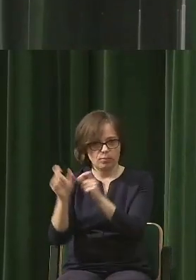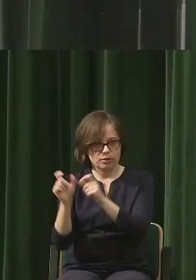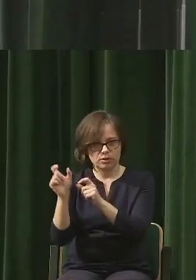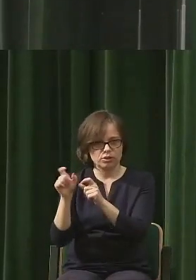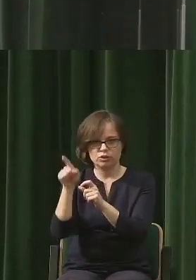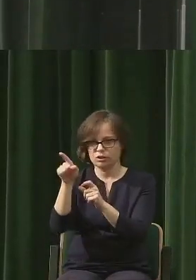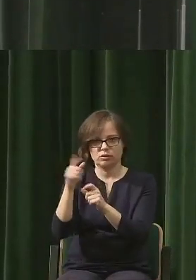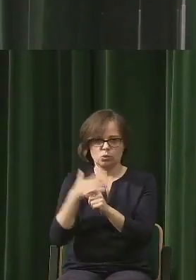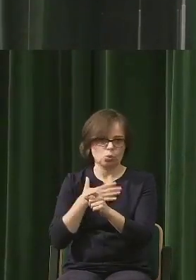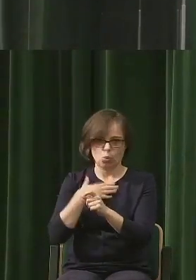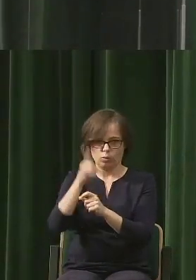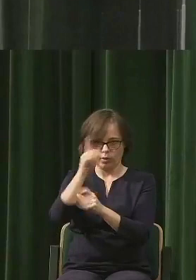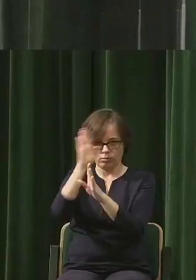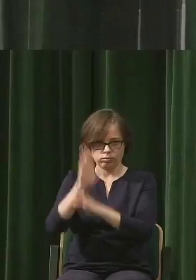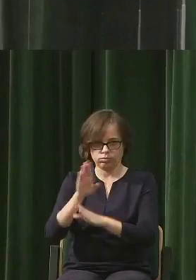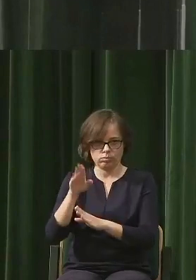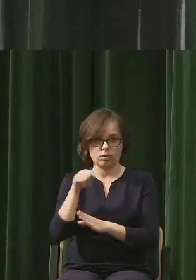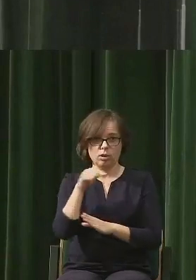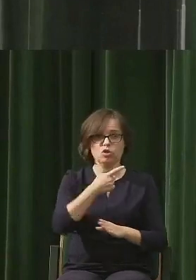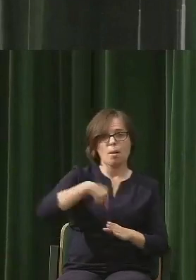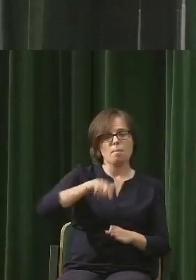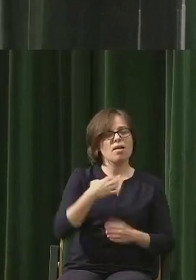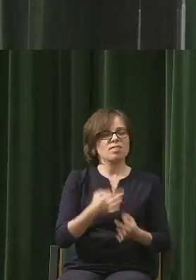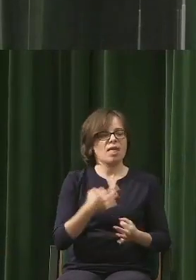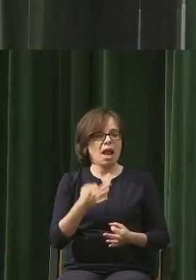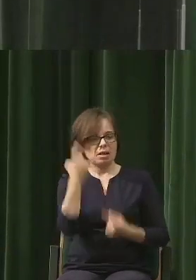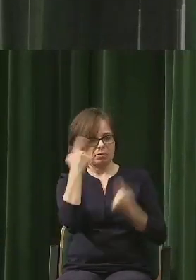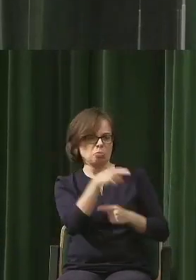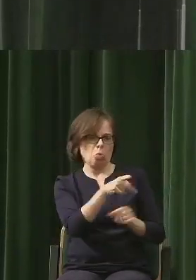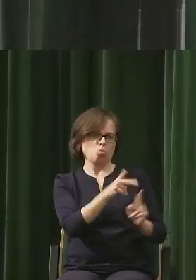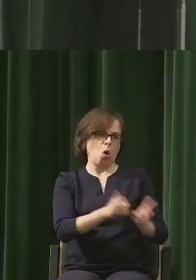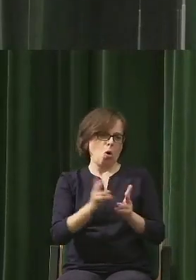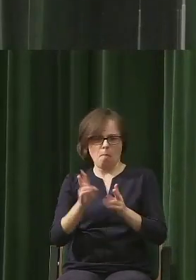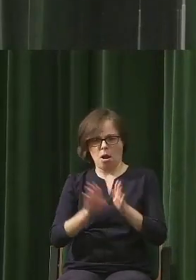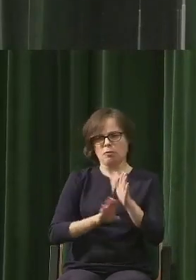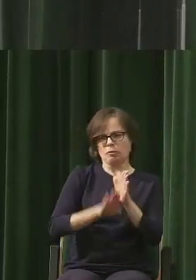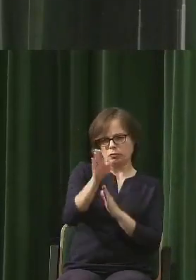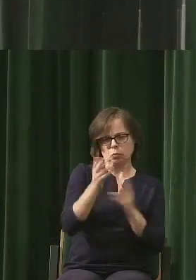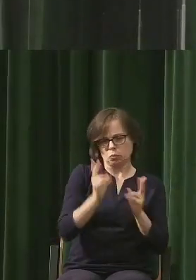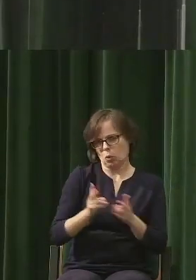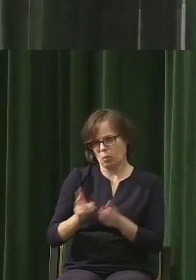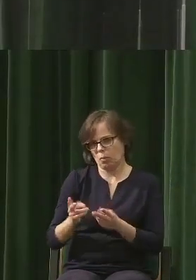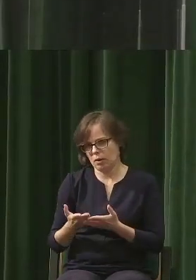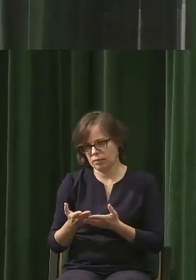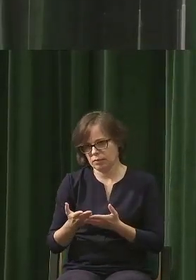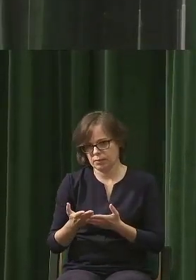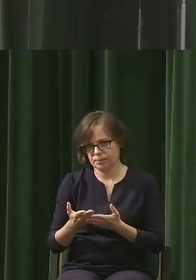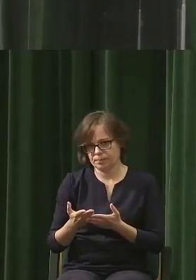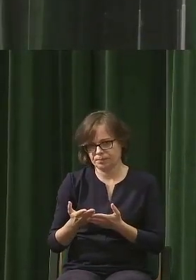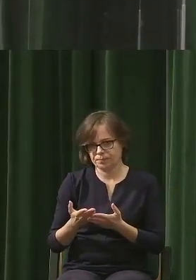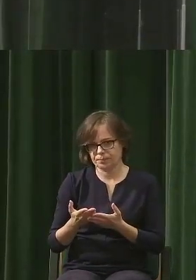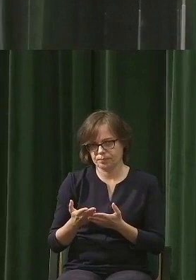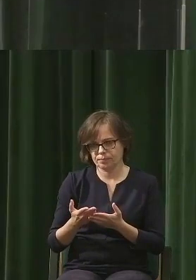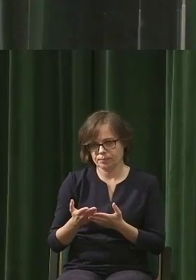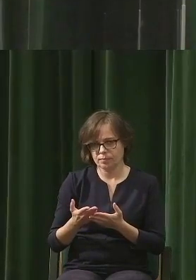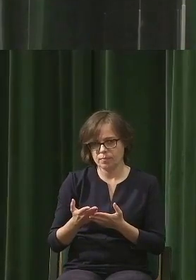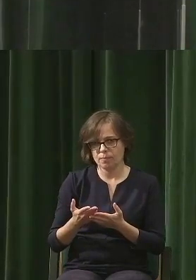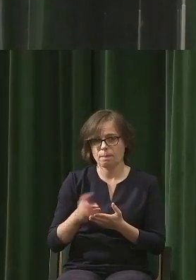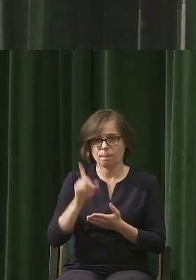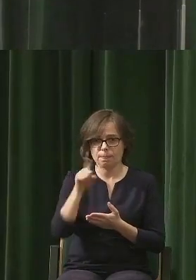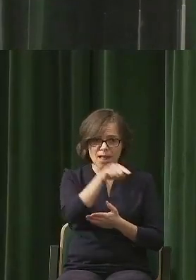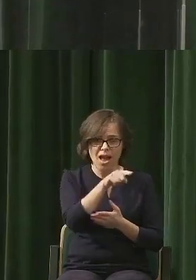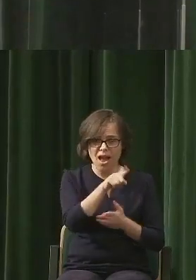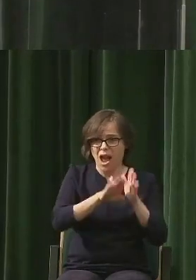dzisiaj, czy ten okres wzrostu, i wzrostu takiego rzeczywiście, który, powiedziałem, może grozić, znaczy inaczej, może trwale